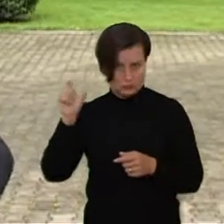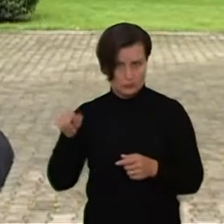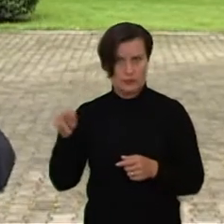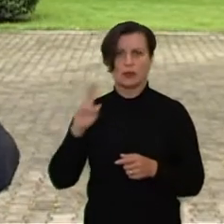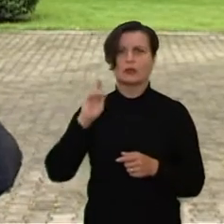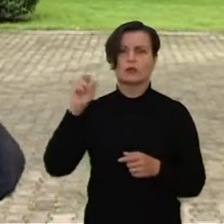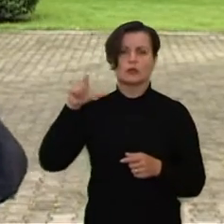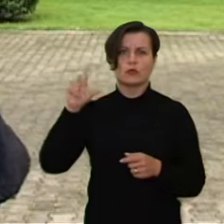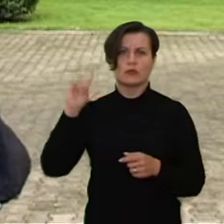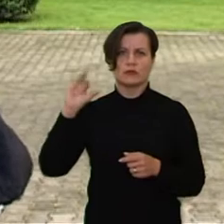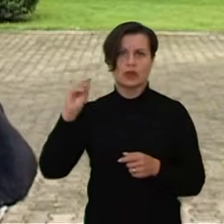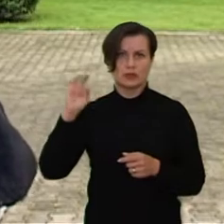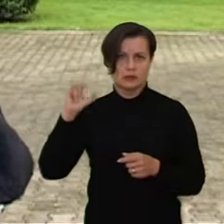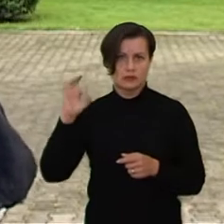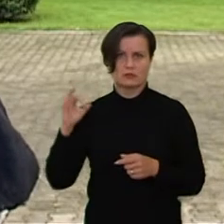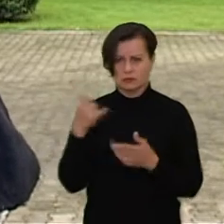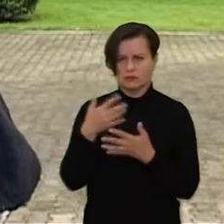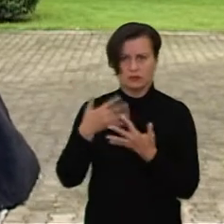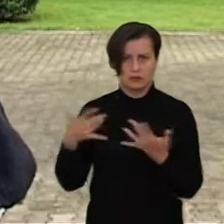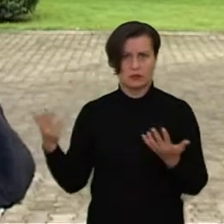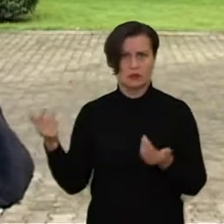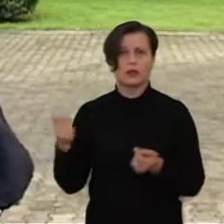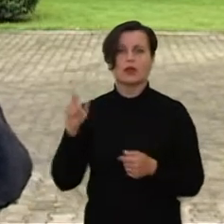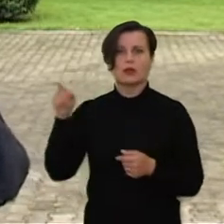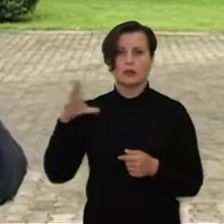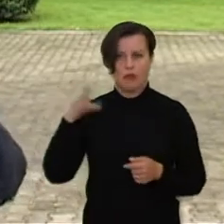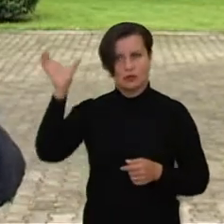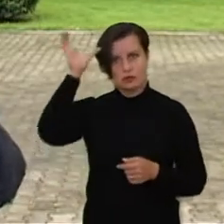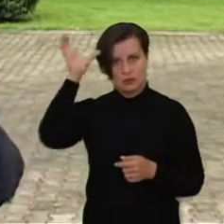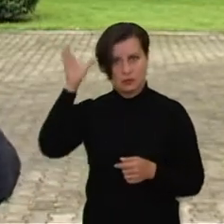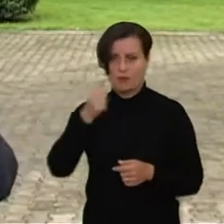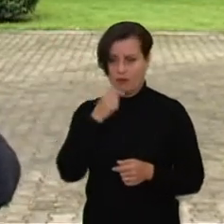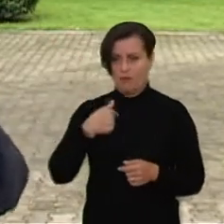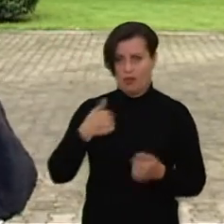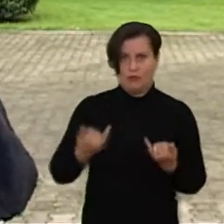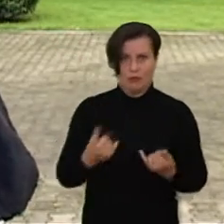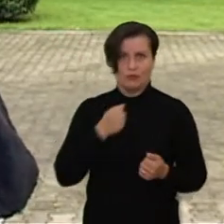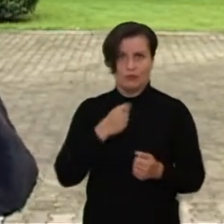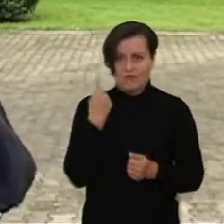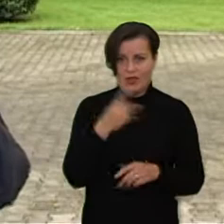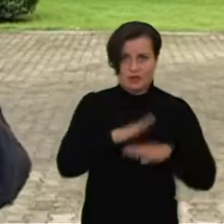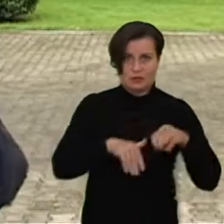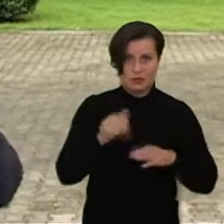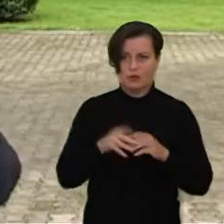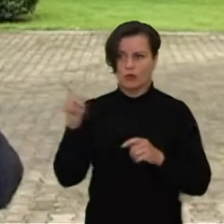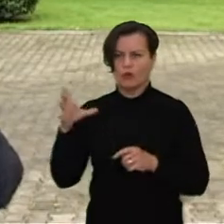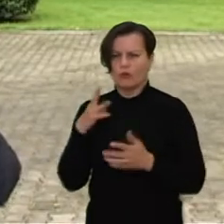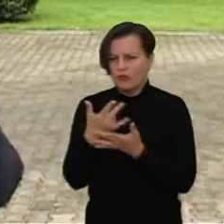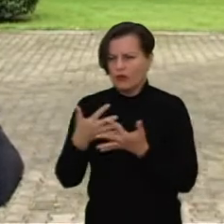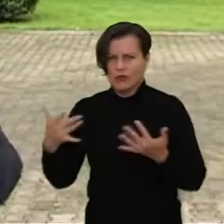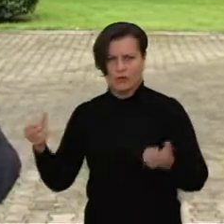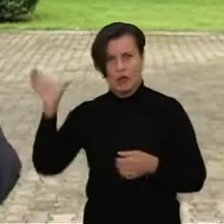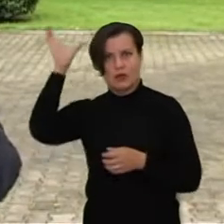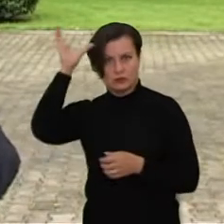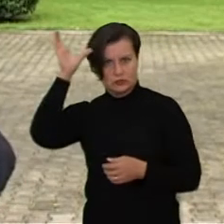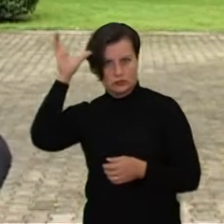Mažvidas, ir Kulvietis ir visi kiti, jie buvo labai išsilavinę, ne taip, kaip, sakysim, dabar mes turim vieną specialybę, jie buvo įvarbė pusė